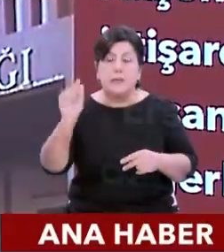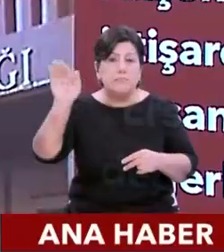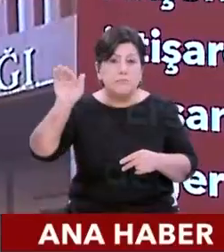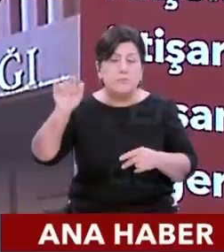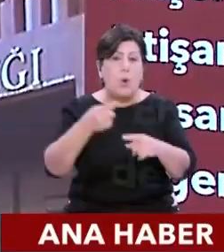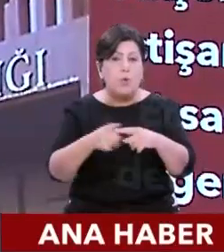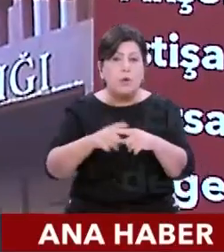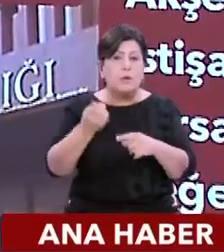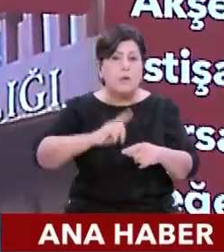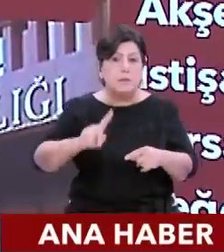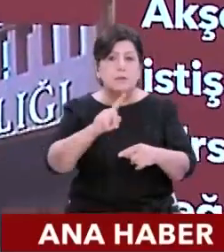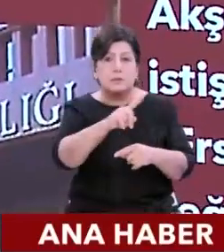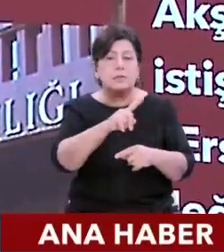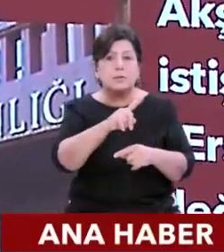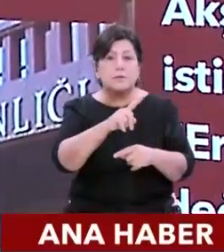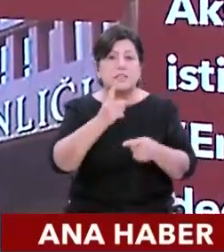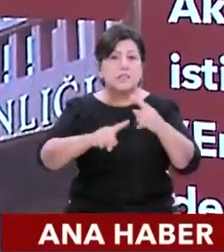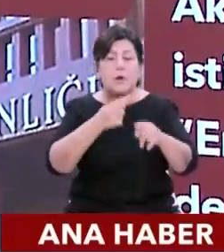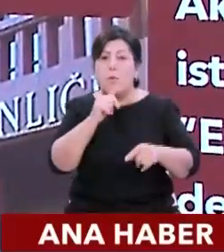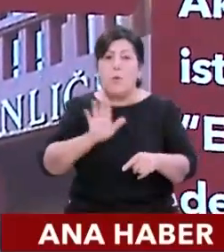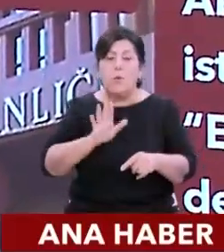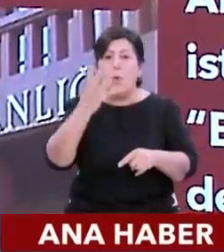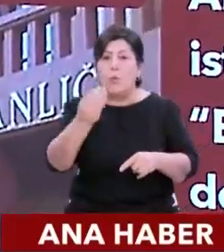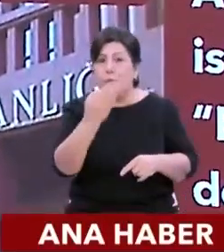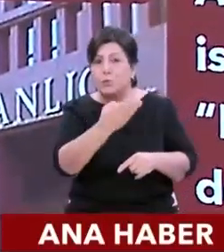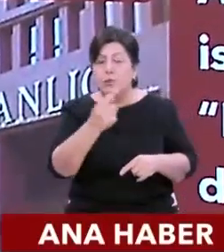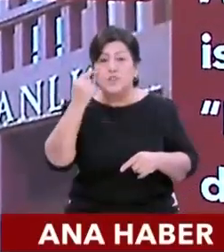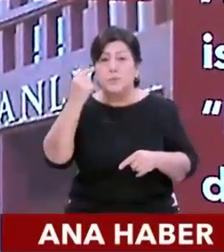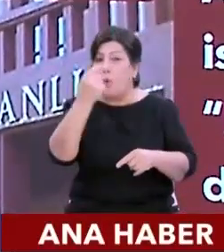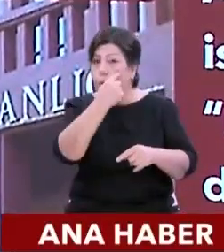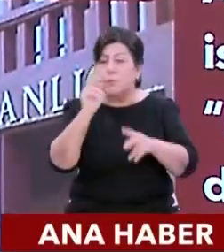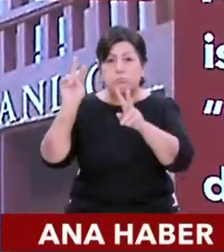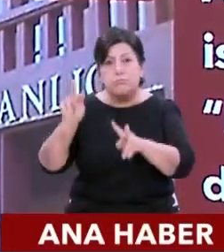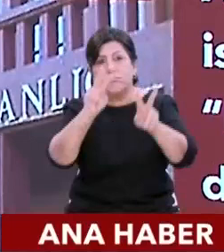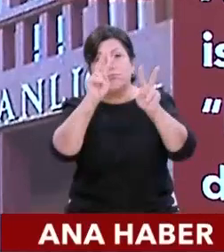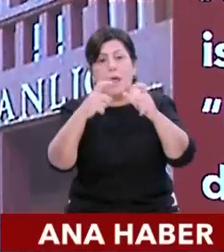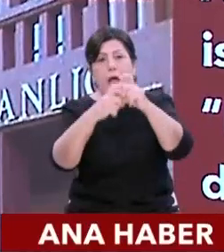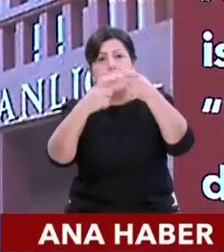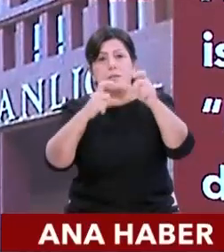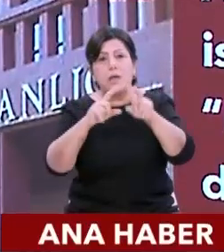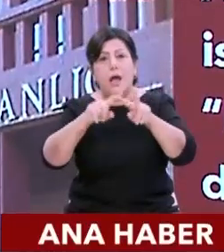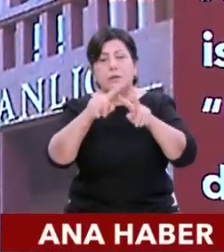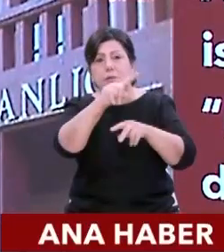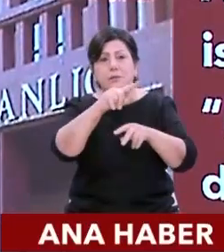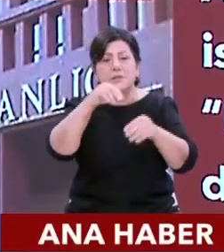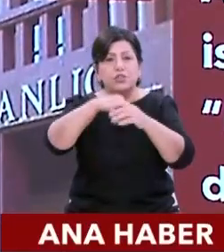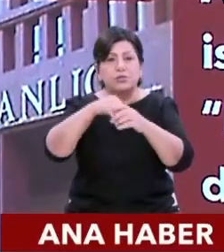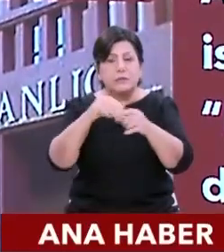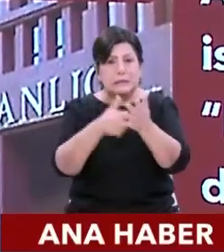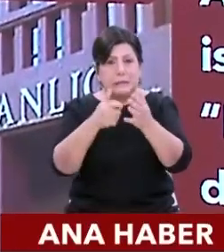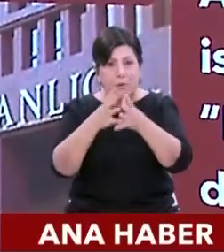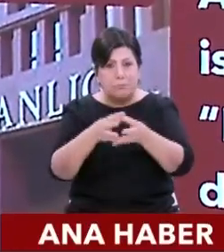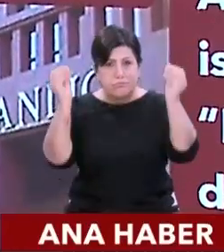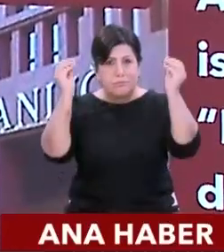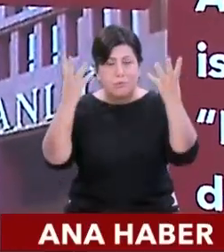Ortak aday Kılıçdaroğlu oldu. Gözler Ersan Şen'e çevrildi. Burada tabii tiye alındı. Ersan Şen arada kaynadı bir işte. Ne